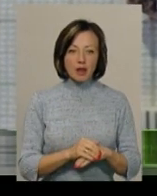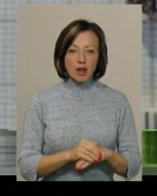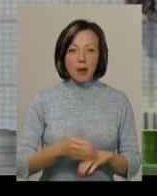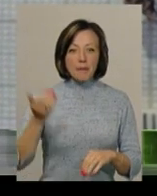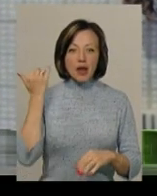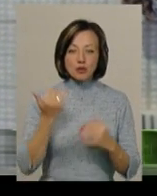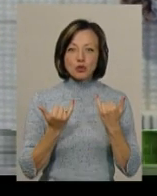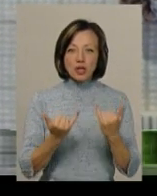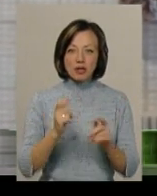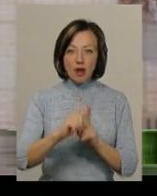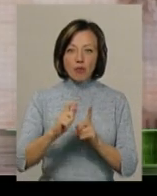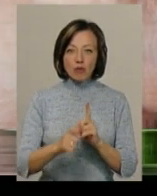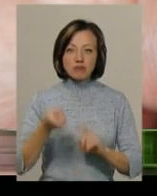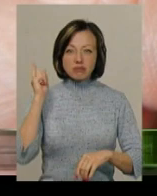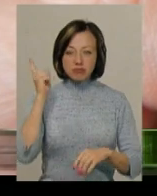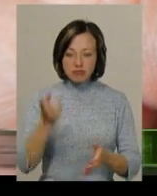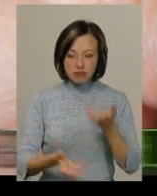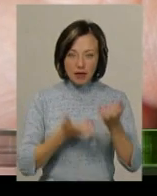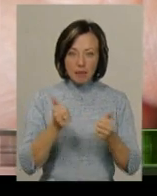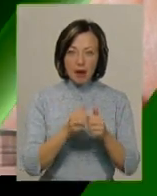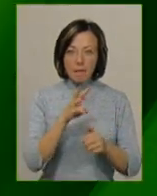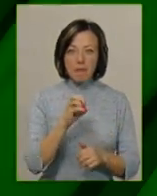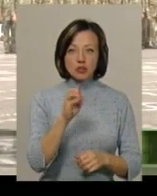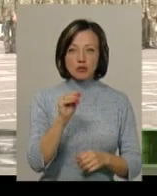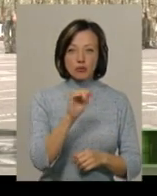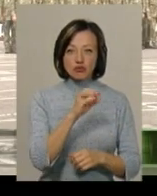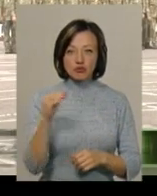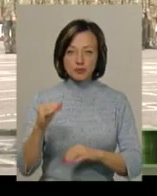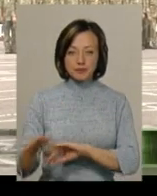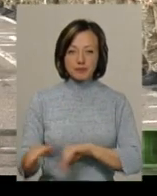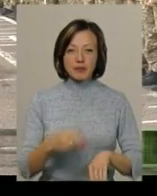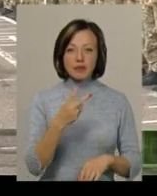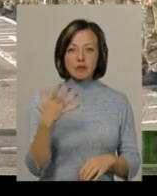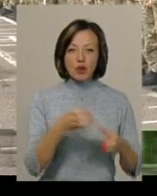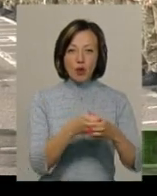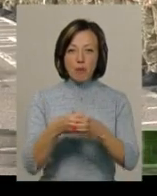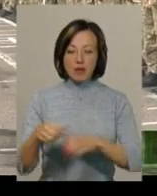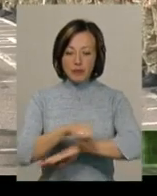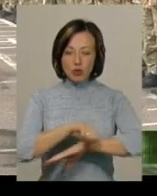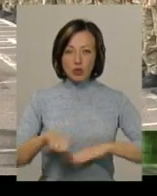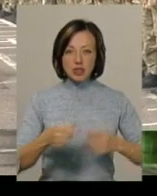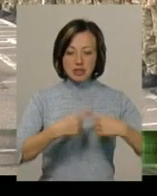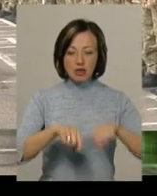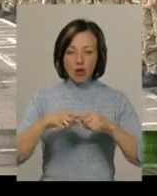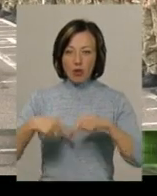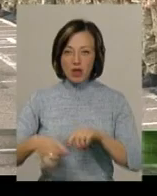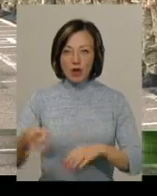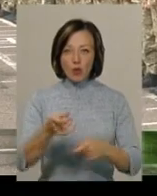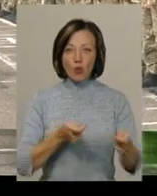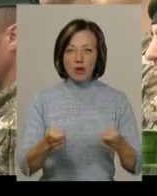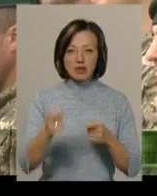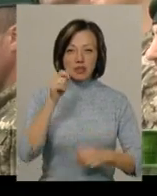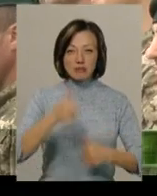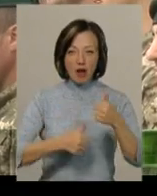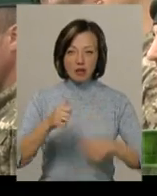набоїв, прапатрон відкопали археологи поблизу Меджибужа. 25 команд прикордонних загонів та регіональних управлінь України